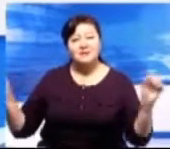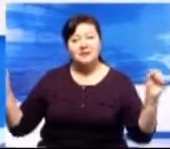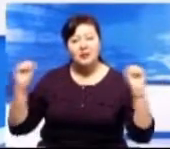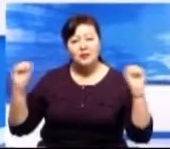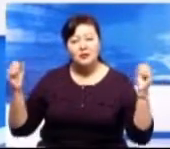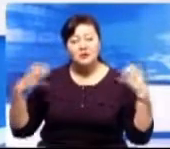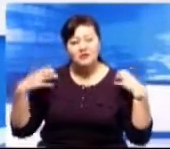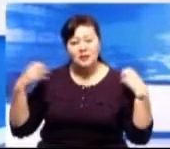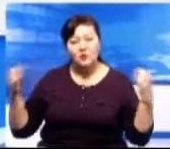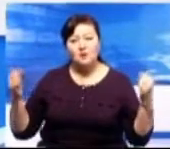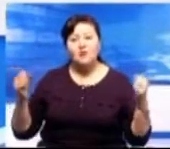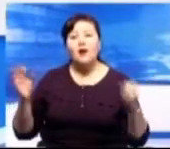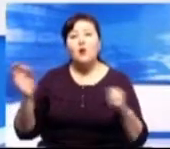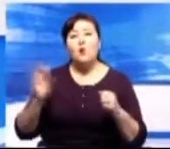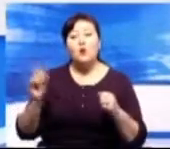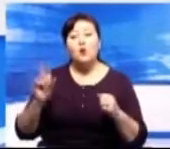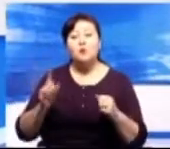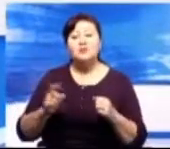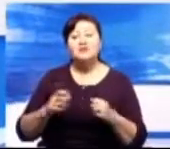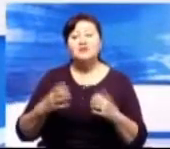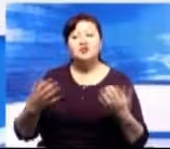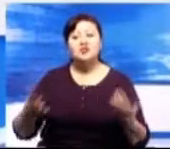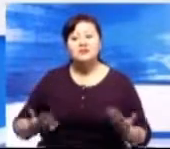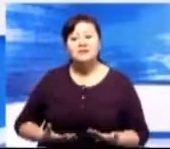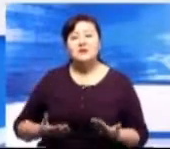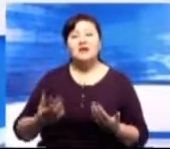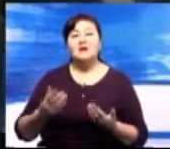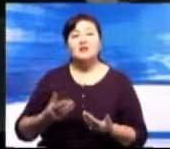институтов к систематическим занятиям спортом.